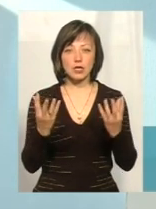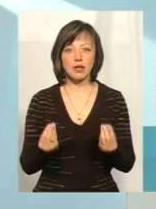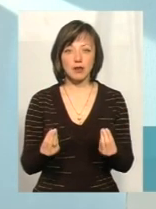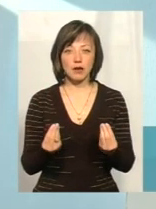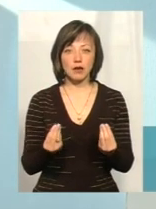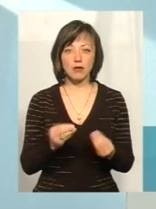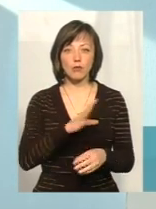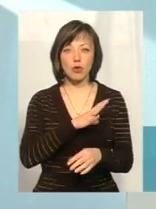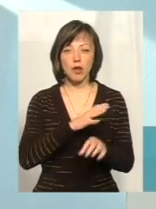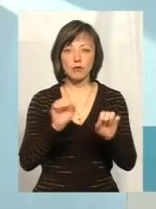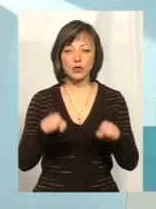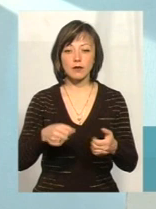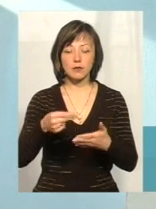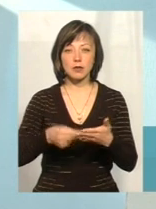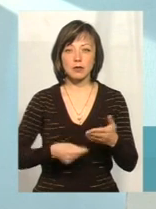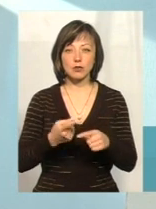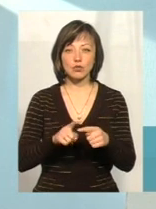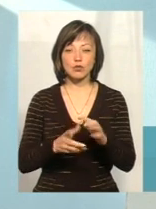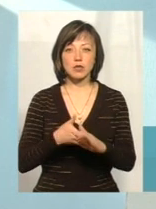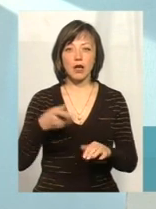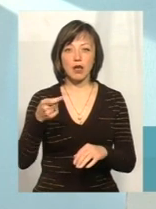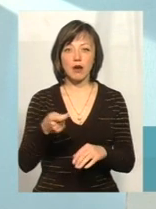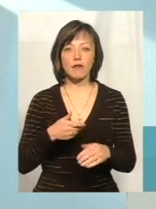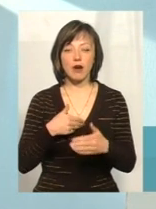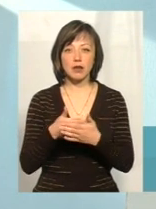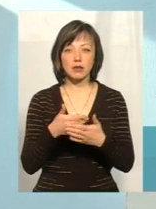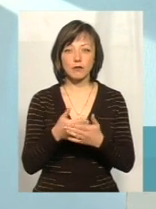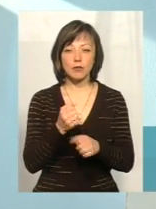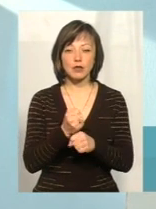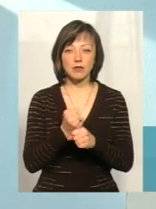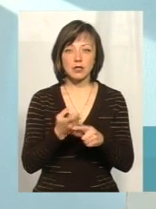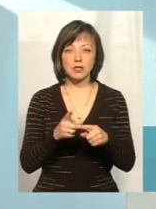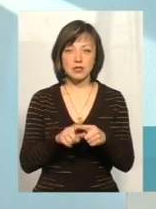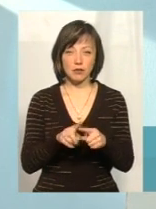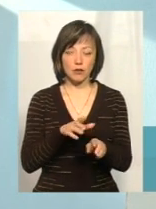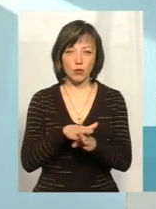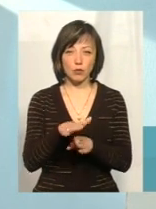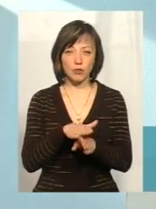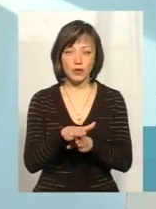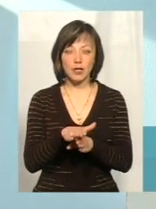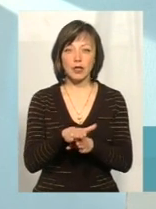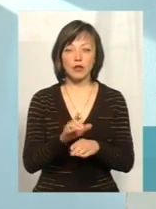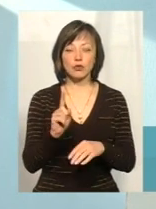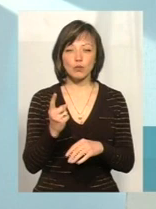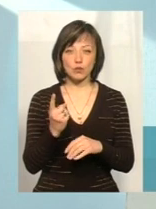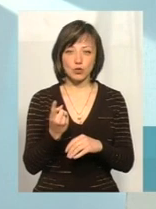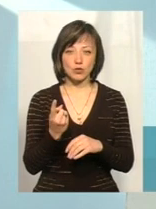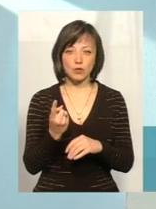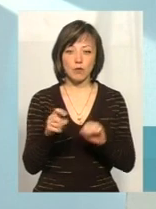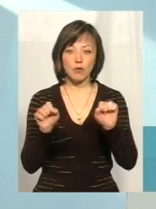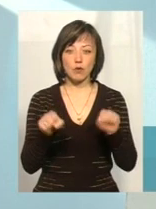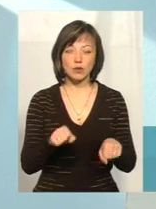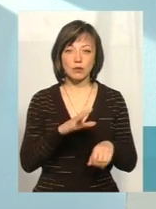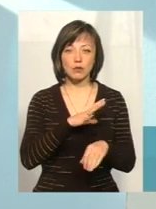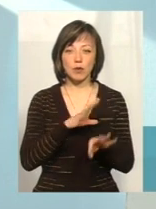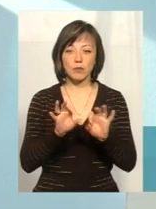була можливість підписувати цю заяву. Ми активно працювали над цією роботою. Тому що можна було